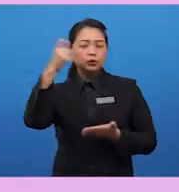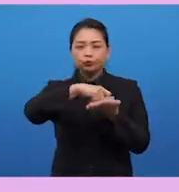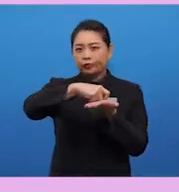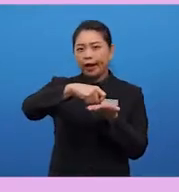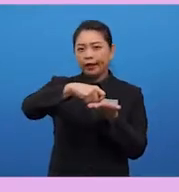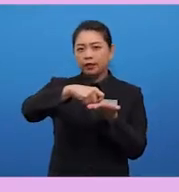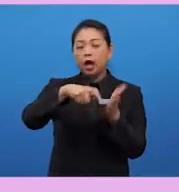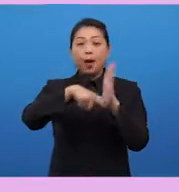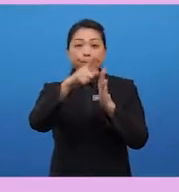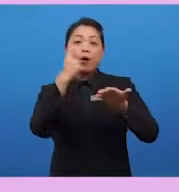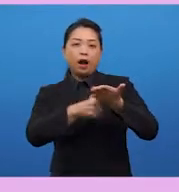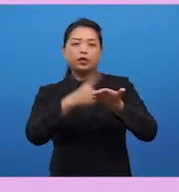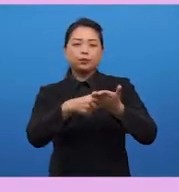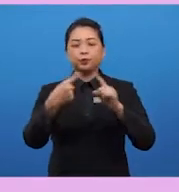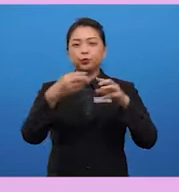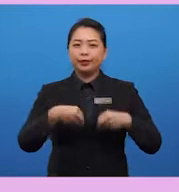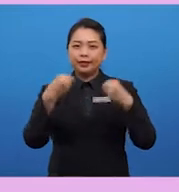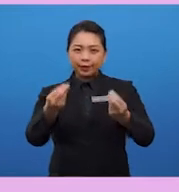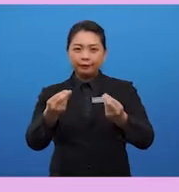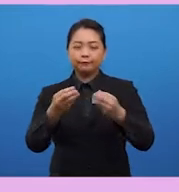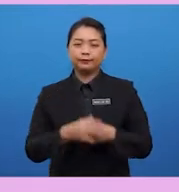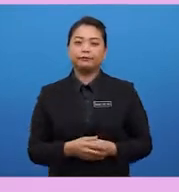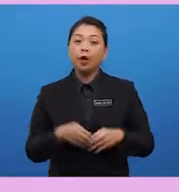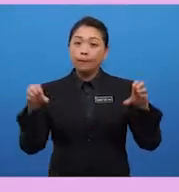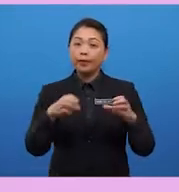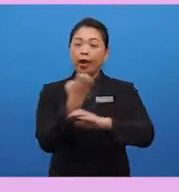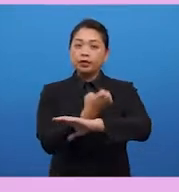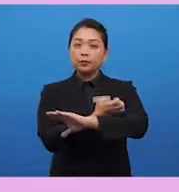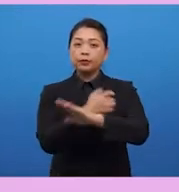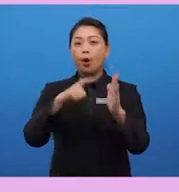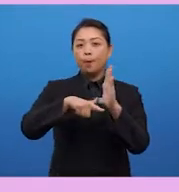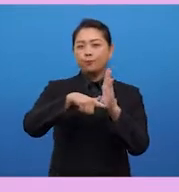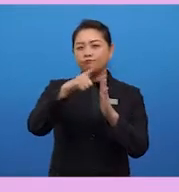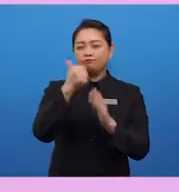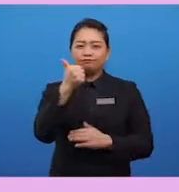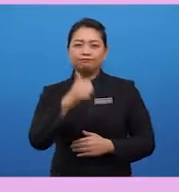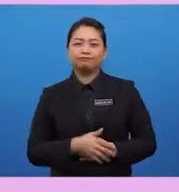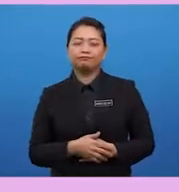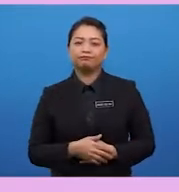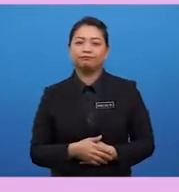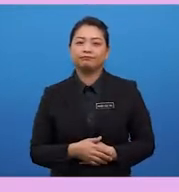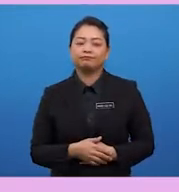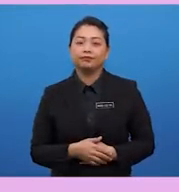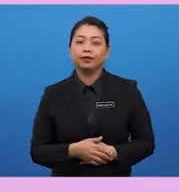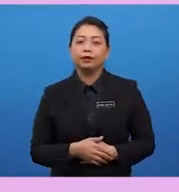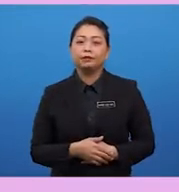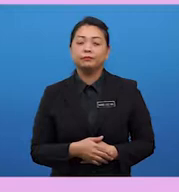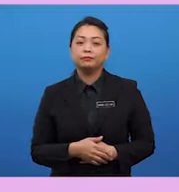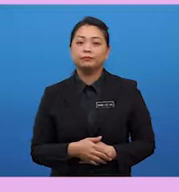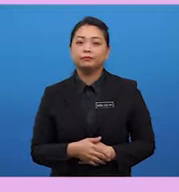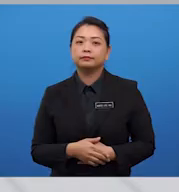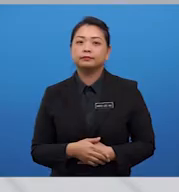write, more arguments to give. So, it will make your essay more substantial, it has more substance.